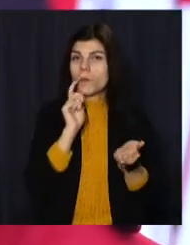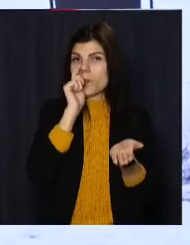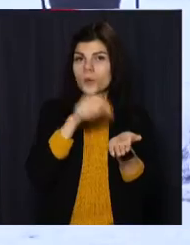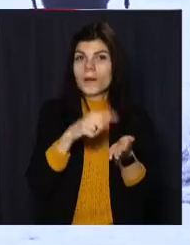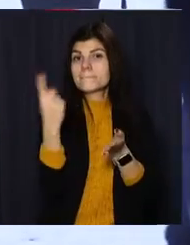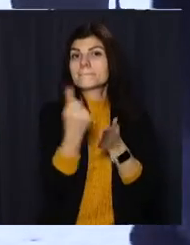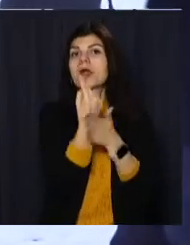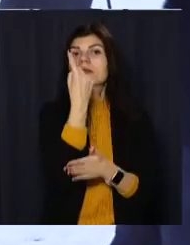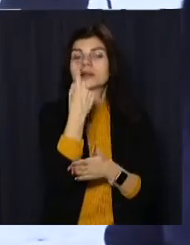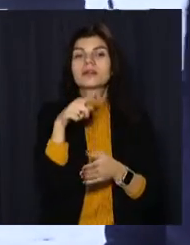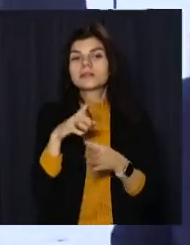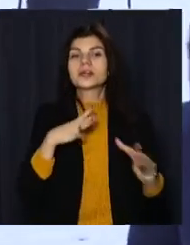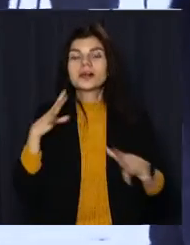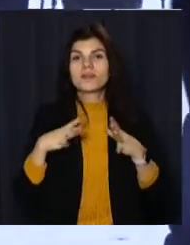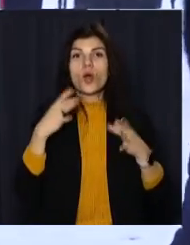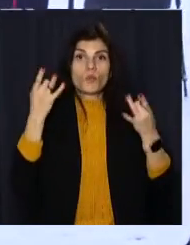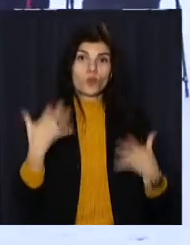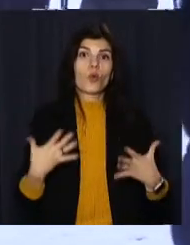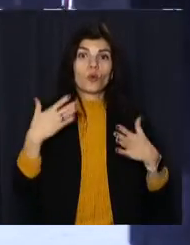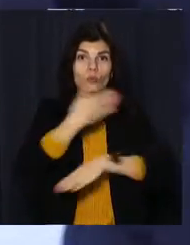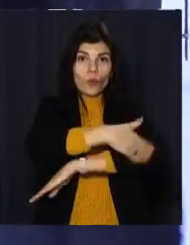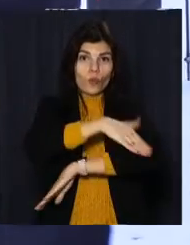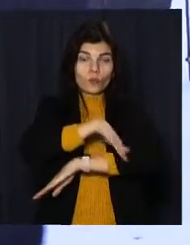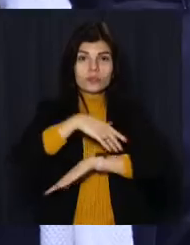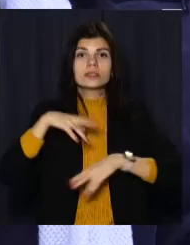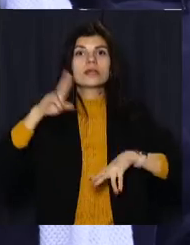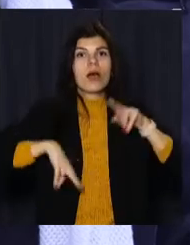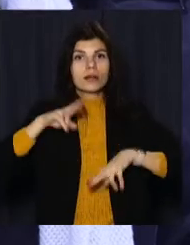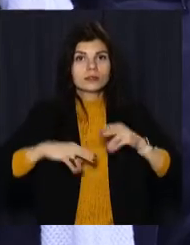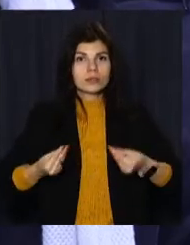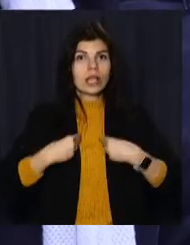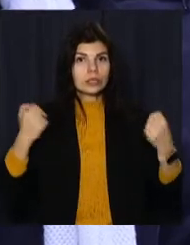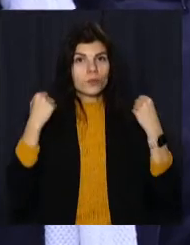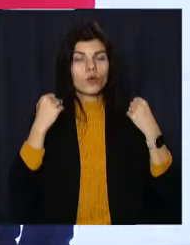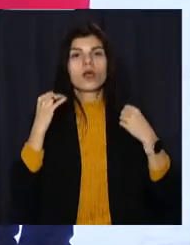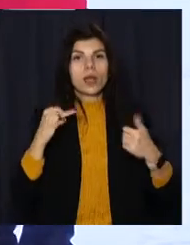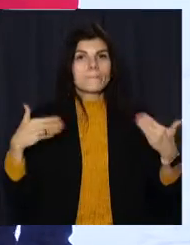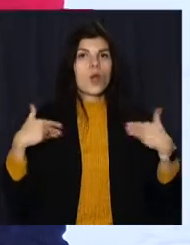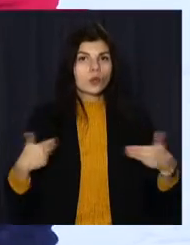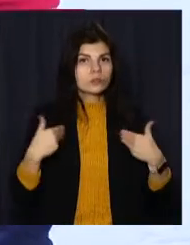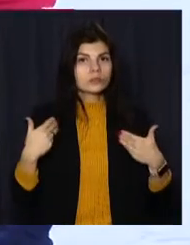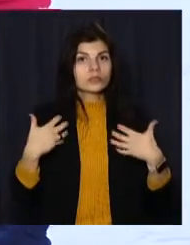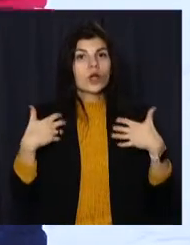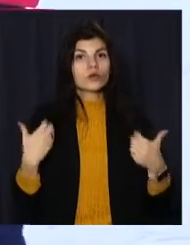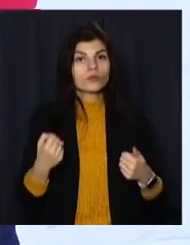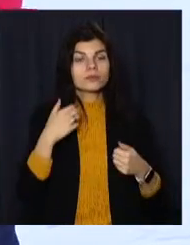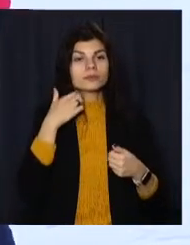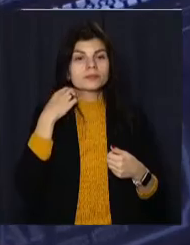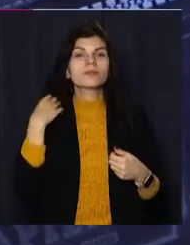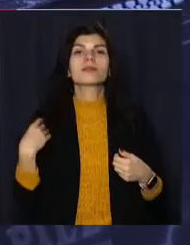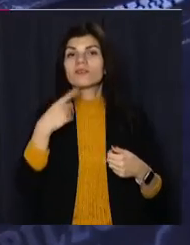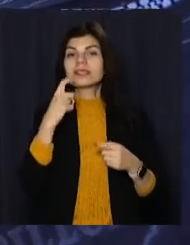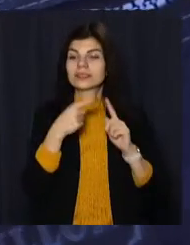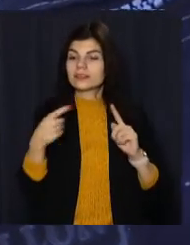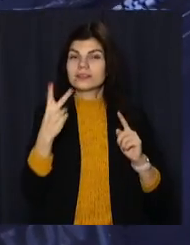долучилася до тренування просто неба. Каже, спорт і настрій піднімає, і корисний для здоров'я. А взагалі зазначає, за два дні